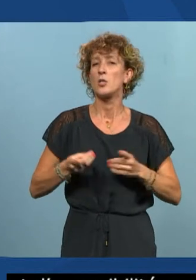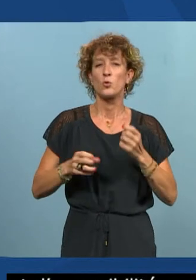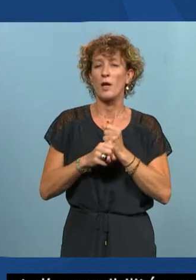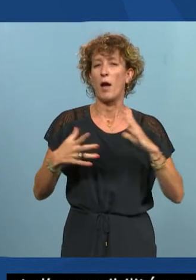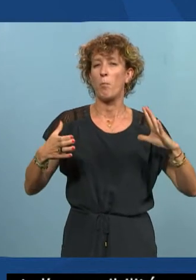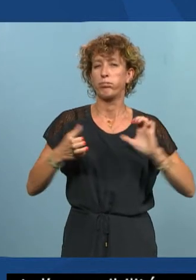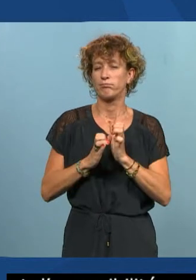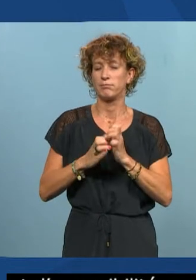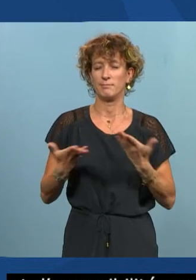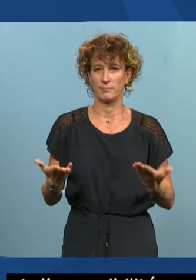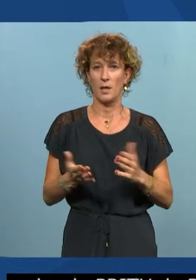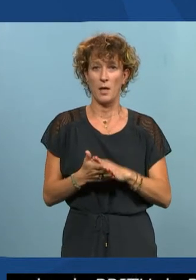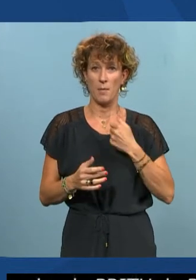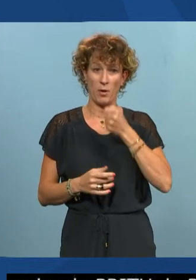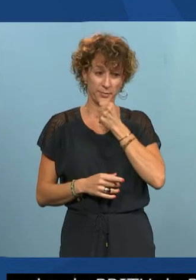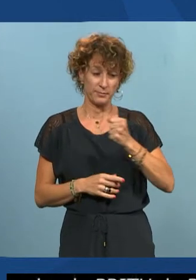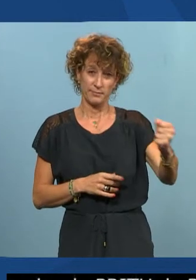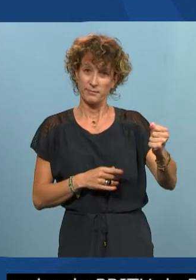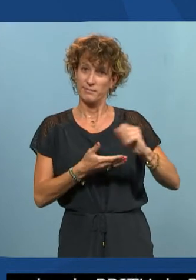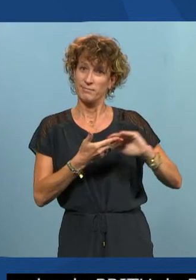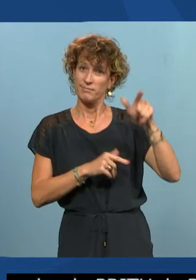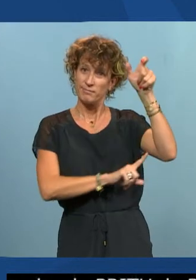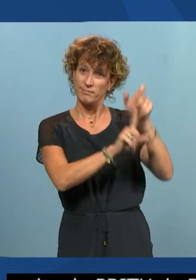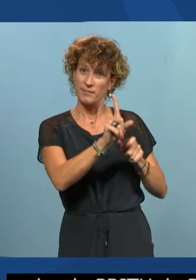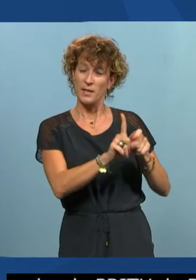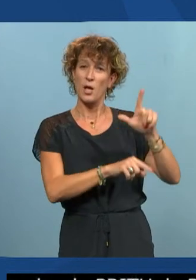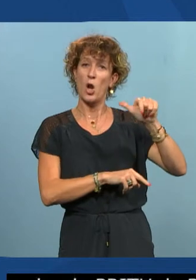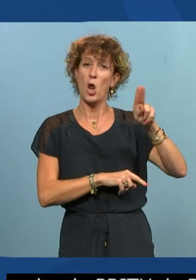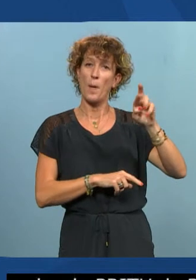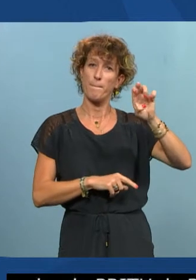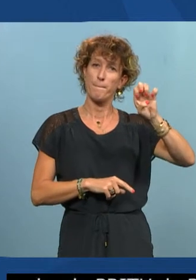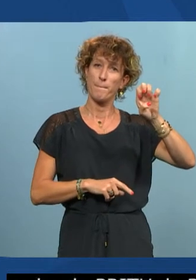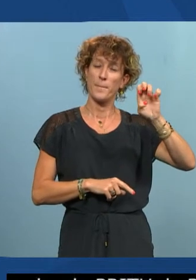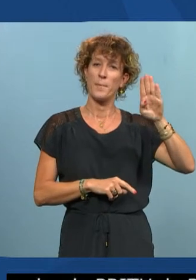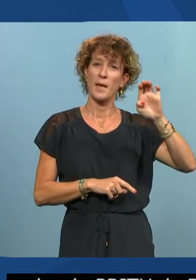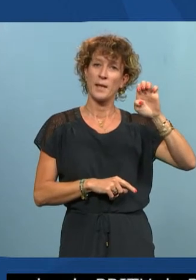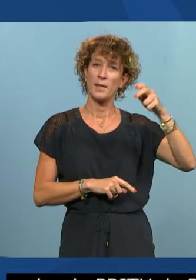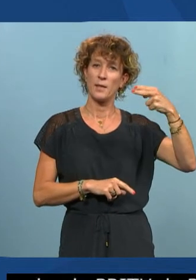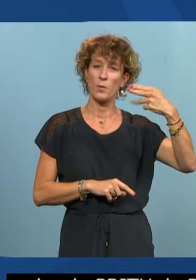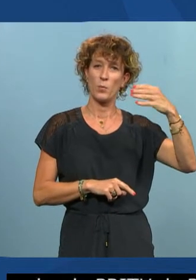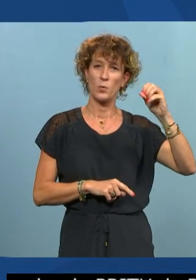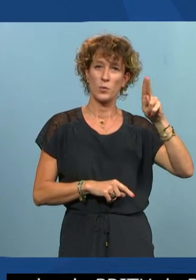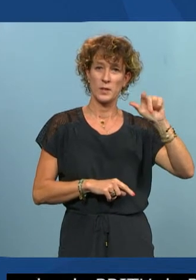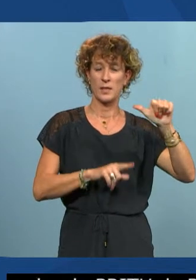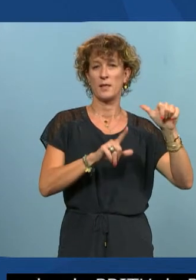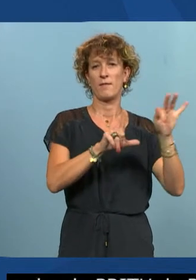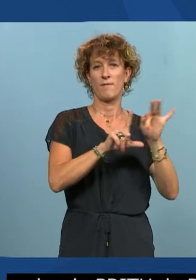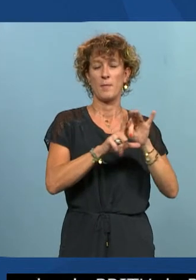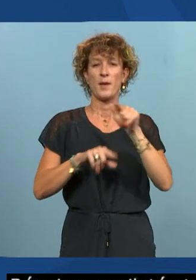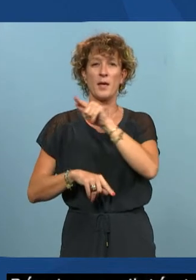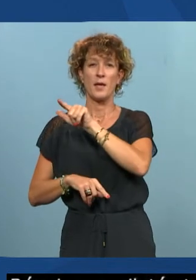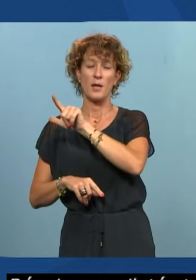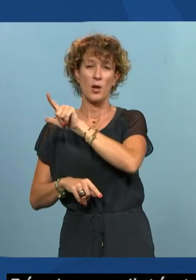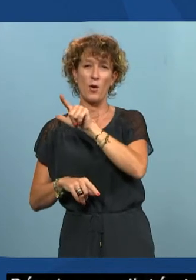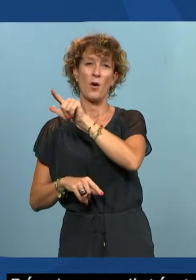court. Et je vais laisser la parole tout de suite à Laure Benoussi, du FIPHFP, et Laurence Alzaté-Montagne de l'AGFIP, qui